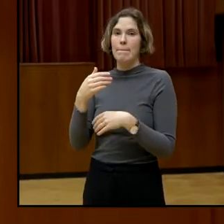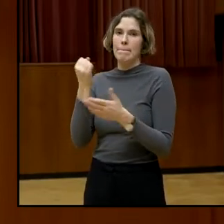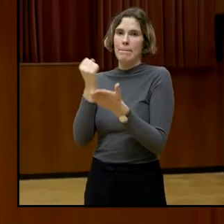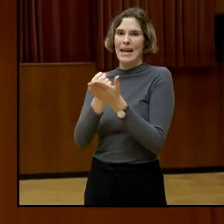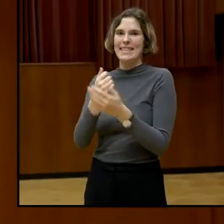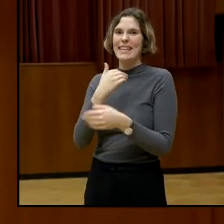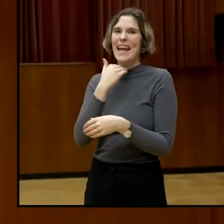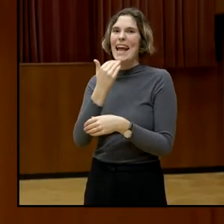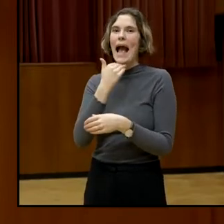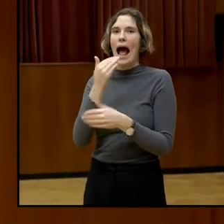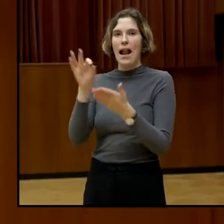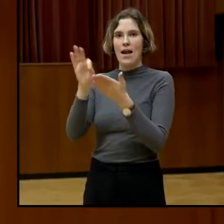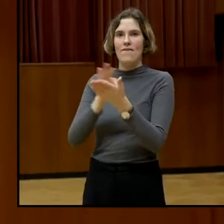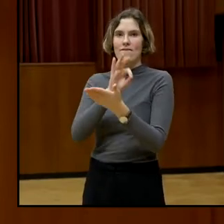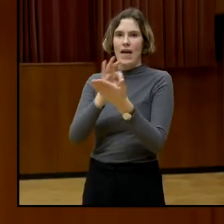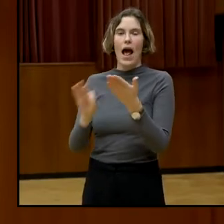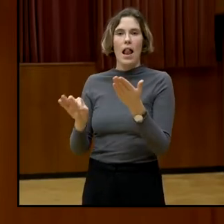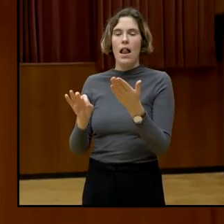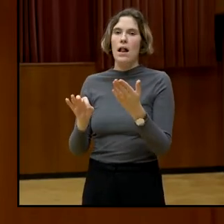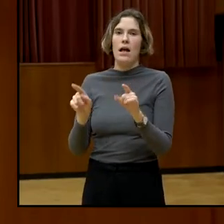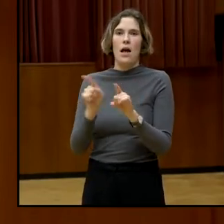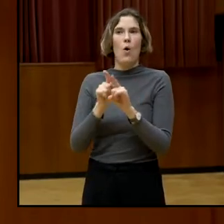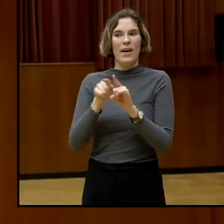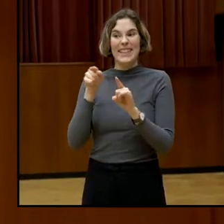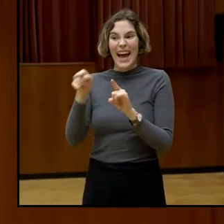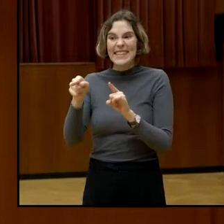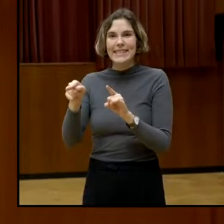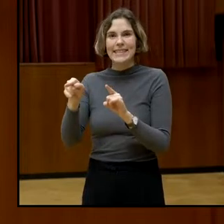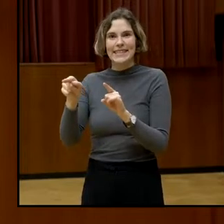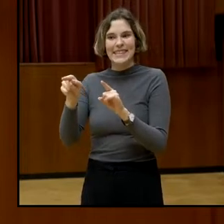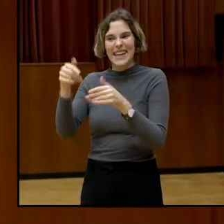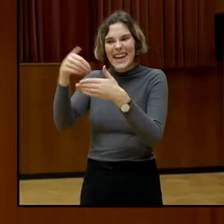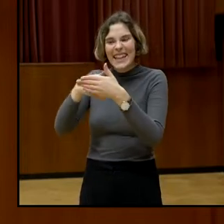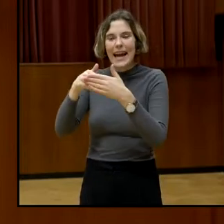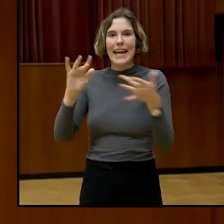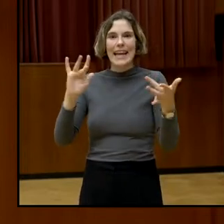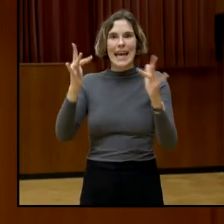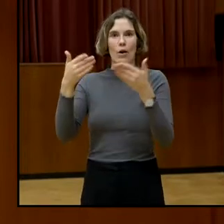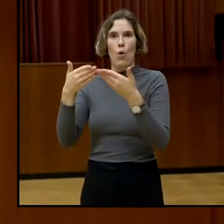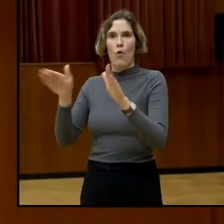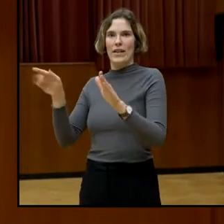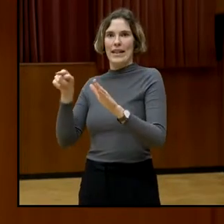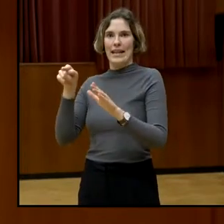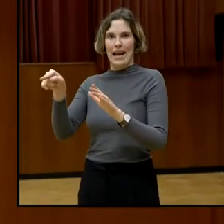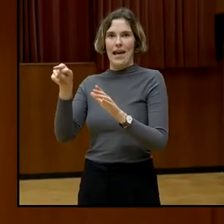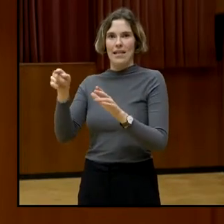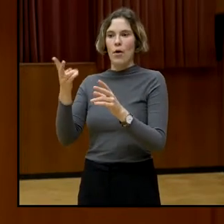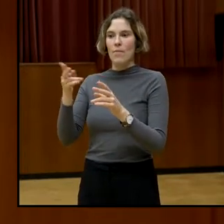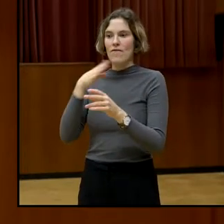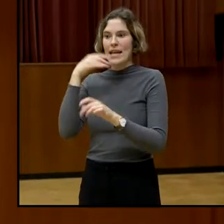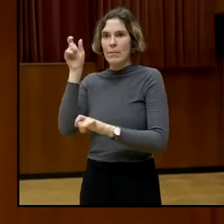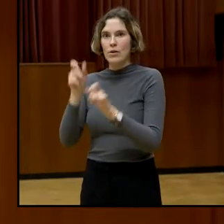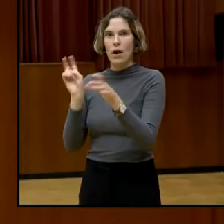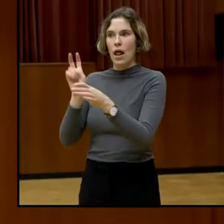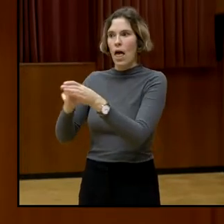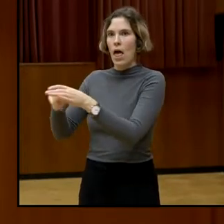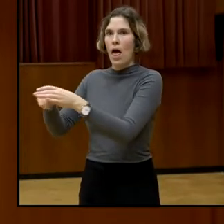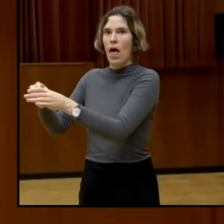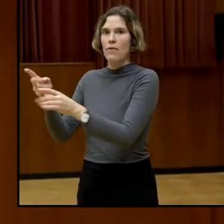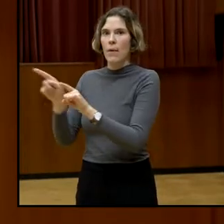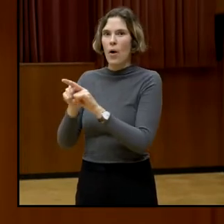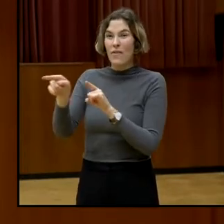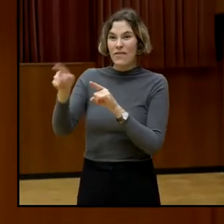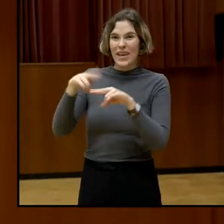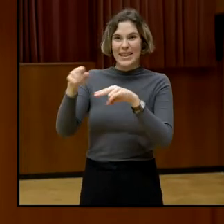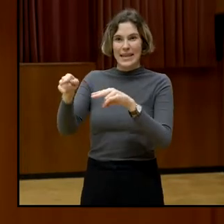Gegenöffentlichkeit, eine ganz wichtige, an der hoffentlich mehr und mehr und mehr Menschen teilnehmen, weil je größer die sind und je vehementer